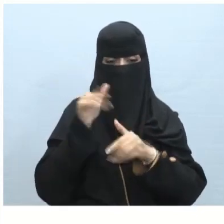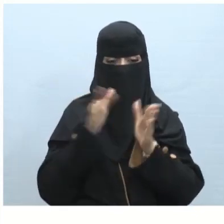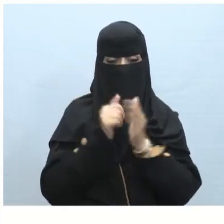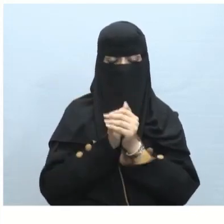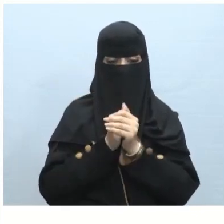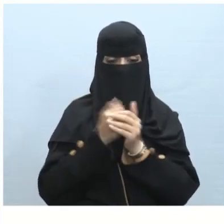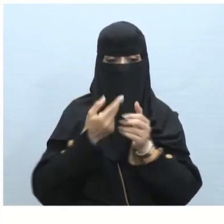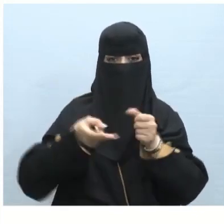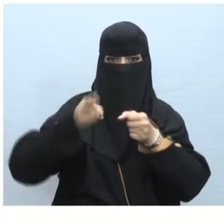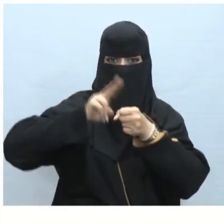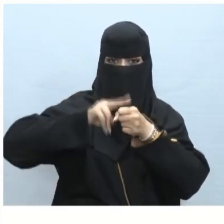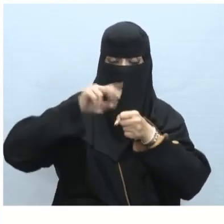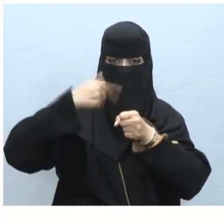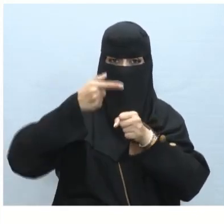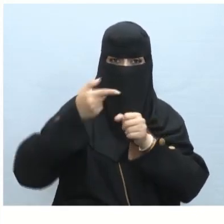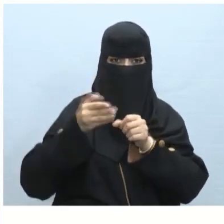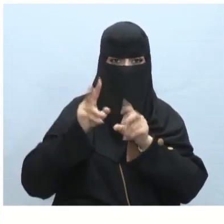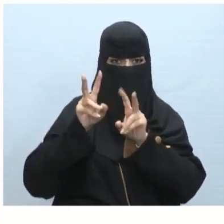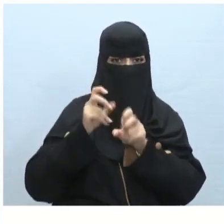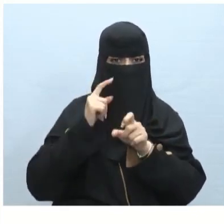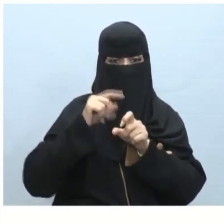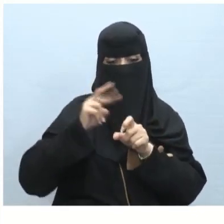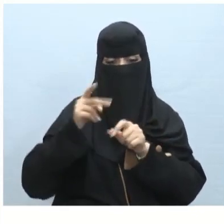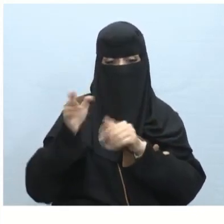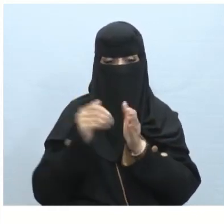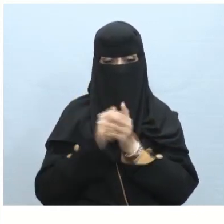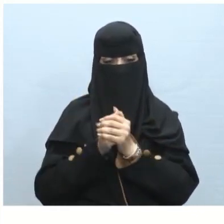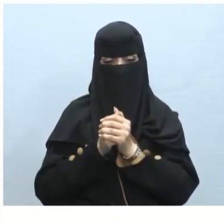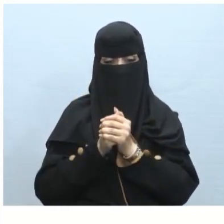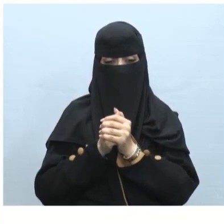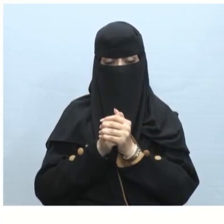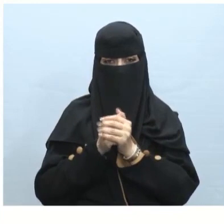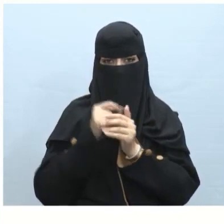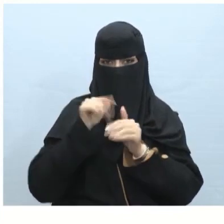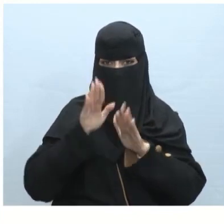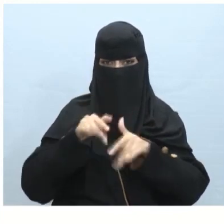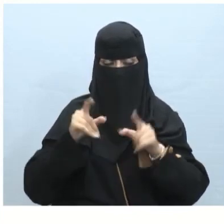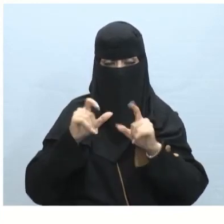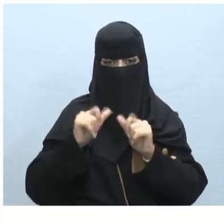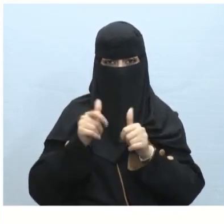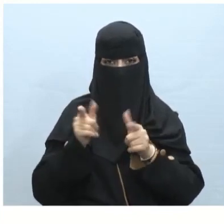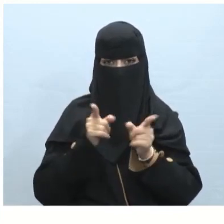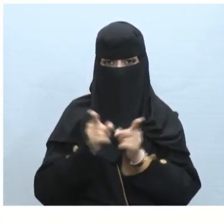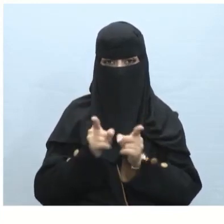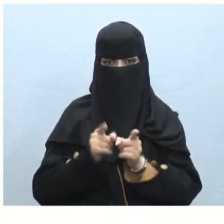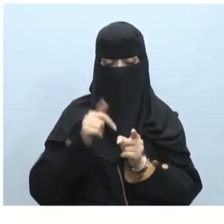تكرار حتى الإيقاف أو تشغيل عبر الشراح تستطيع تحديدها